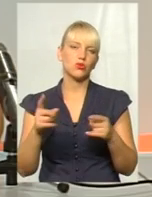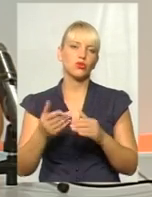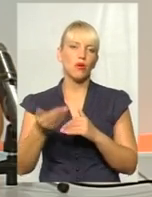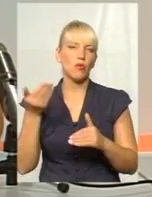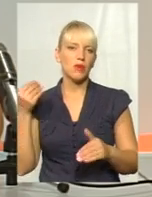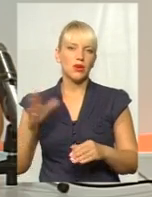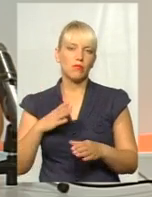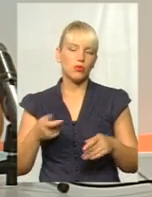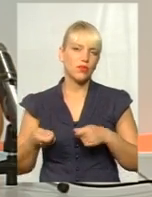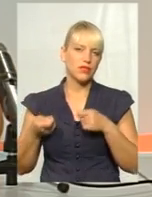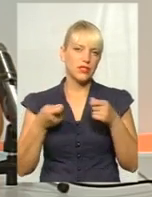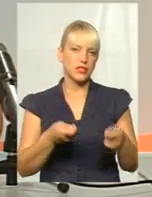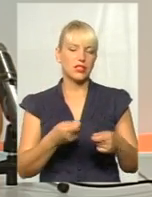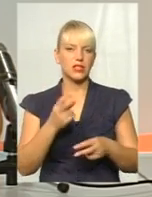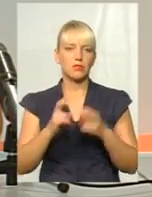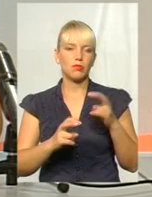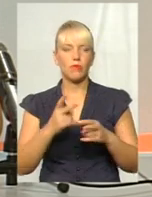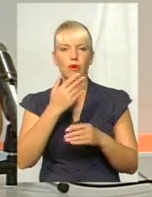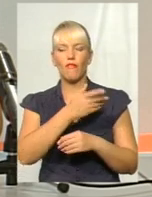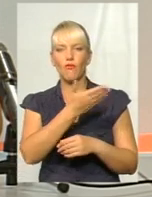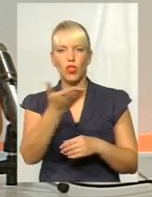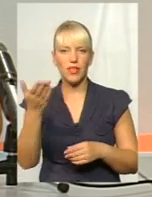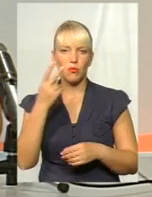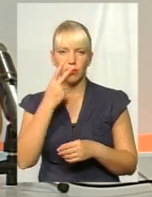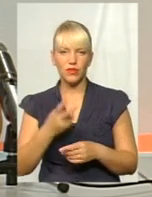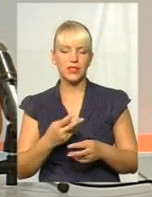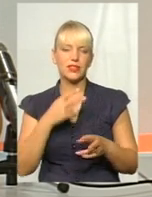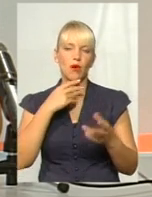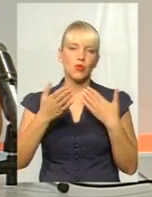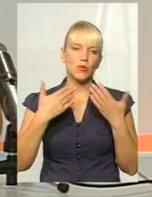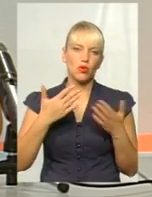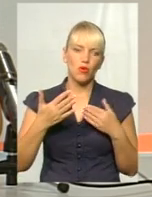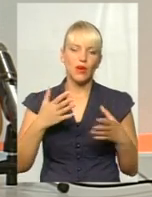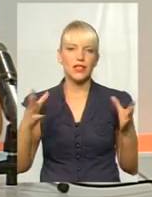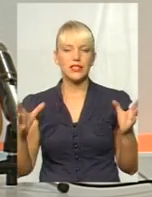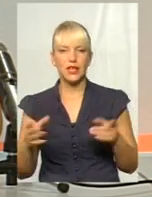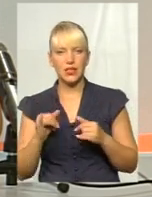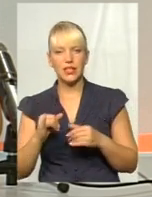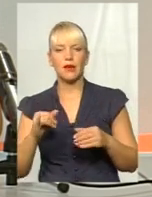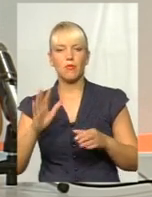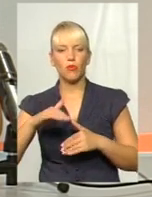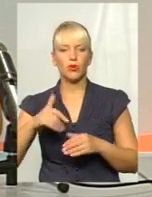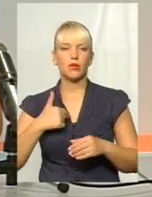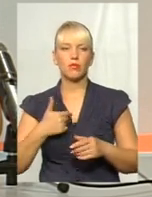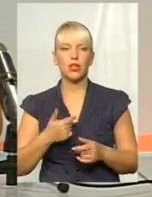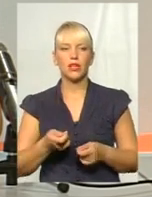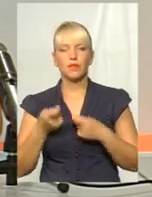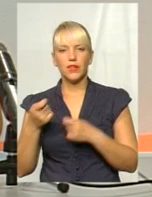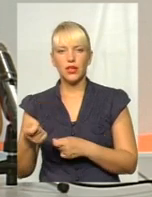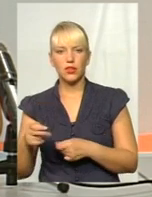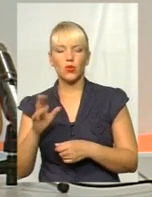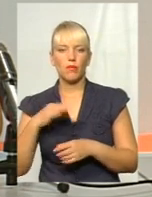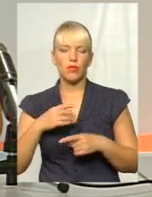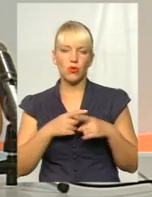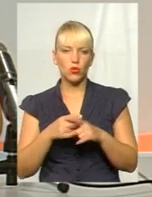візит з підприємствами, вони подивилися, вони поспілкувалися, вони знайшли точки дотику. Потім неодноразові візити білоруських колег сюди,